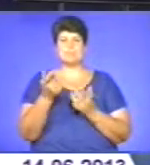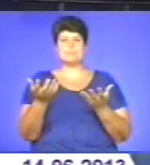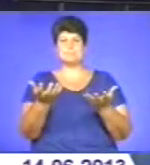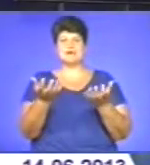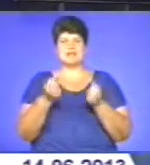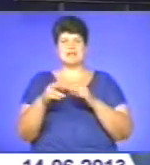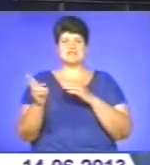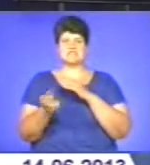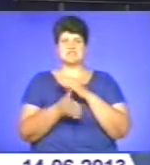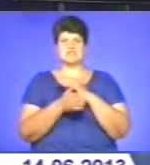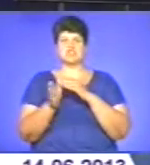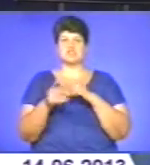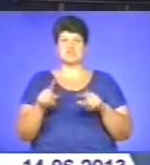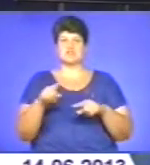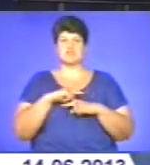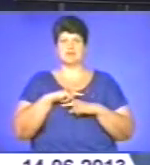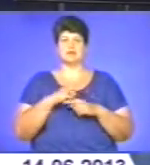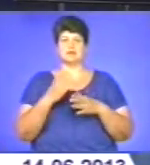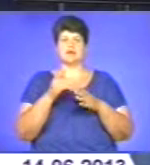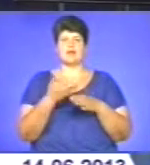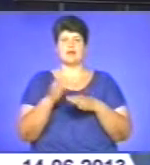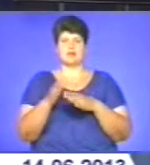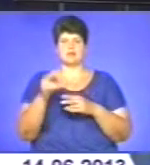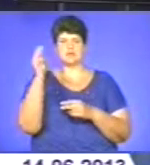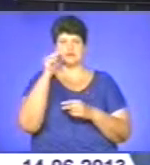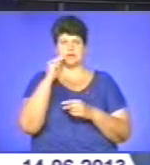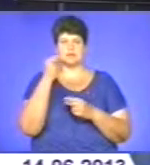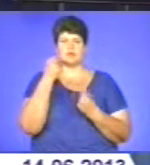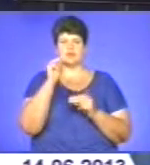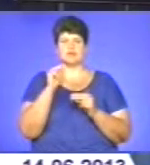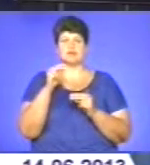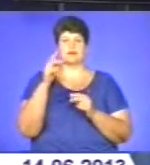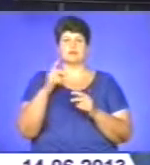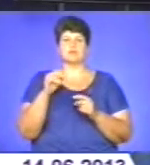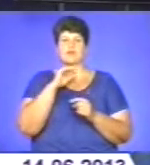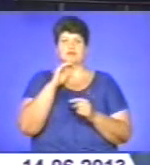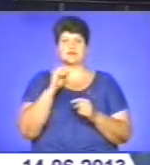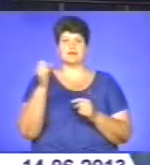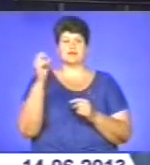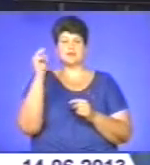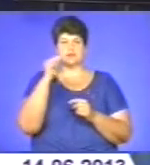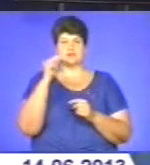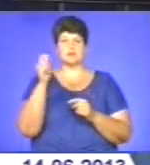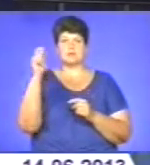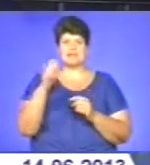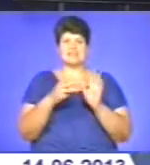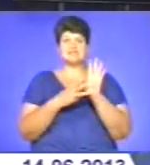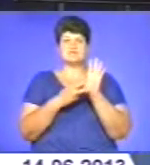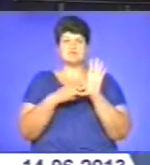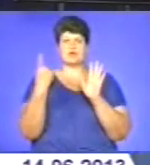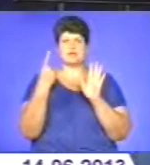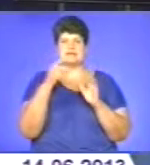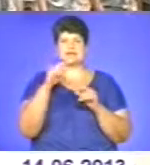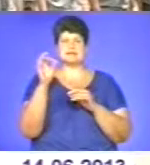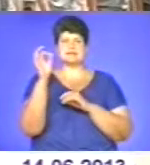завершальний етап навчань. Поліпшити професійні навички до Копиченецької колонії приїхали з восьми областей Західної України.